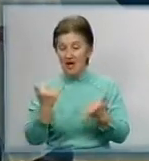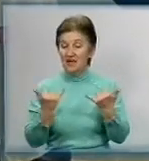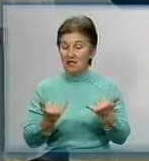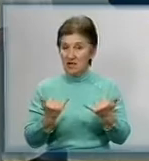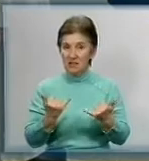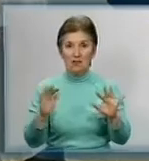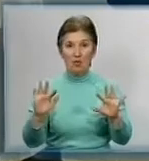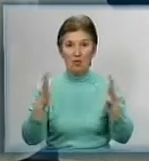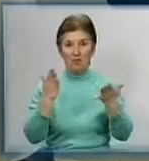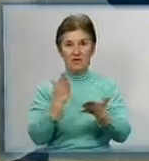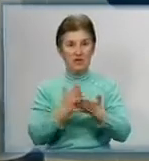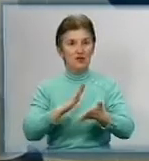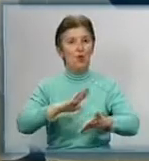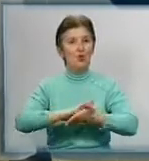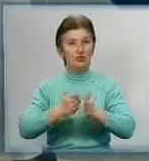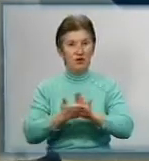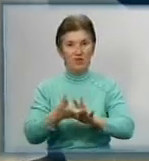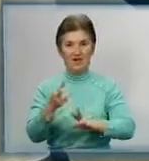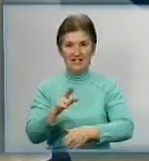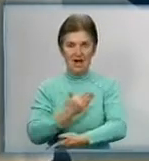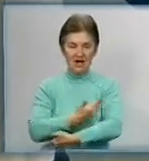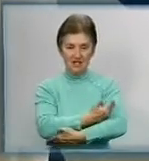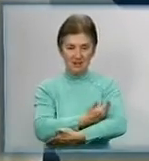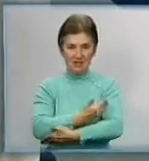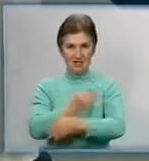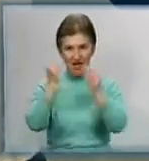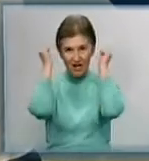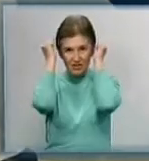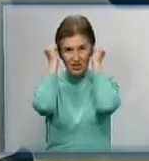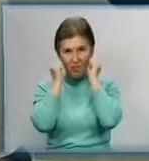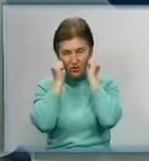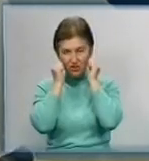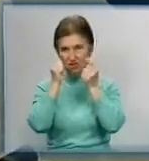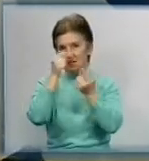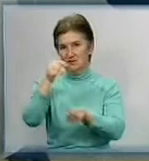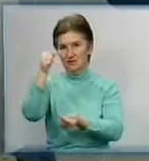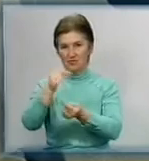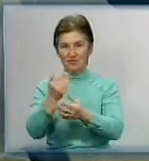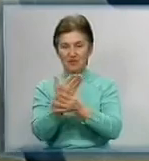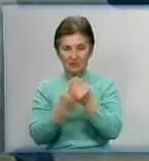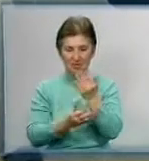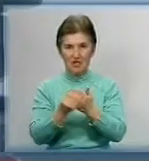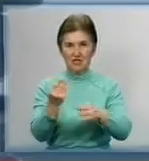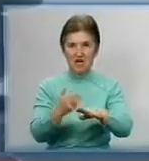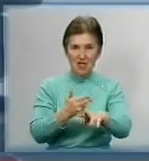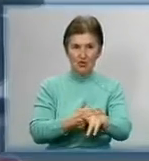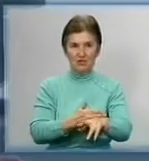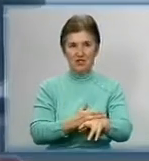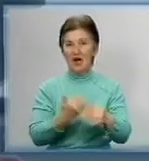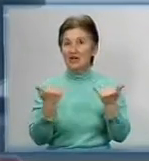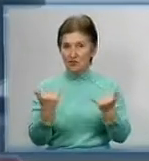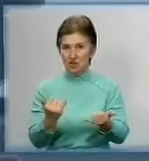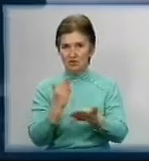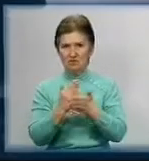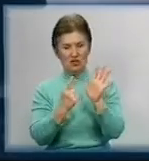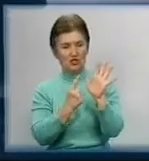предоставлені умови для дитинка – шапочки, перчатки, носочки теплі. Зараз у СІЗО перебуває